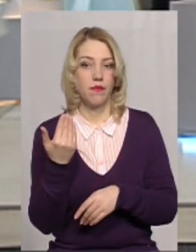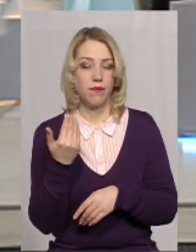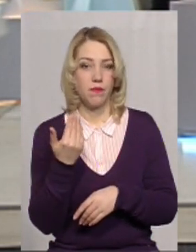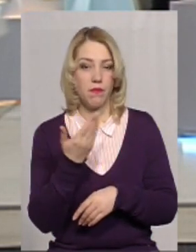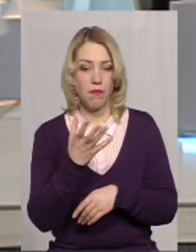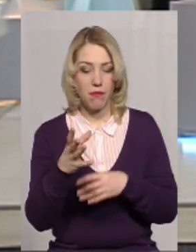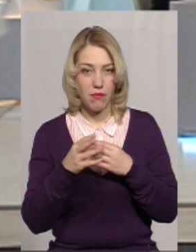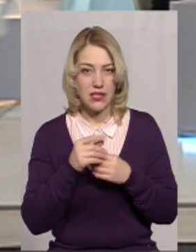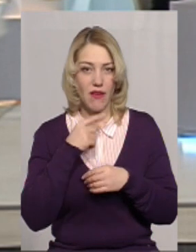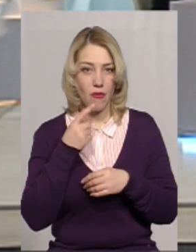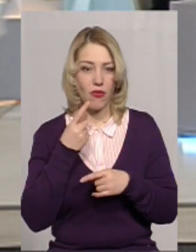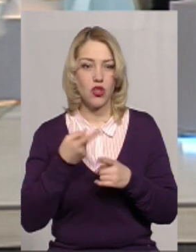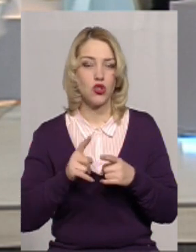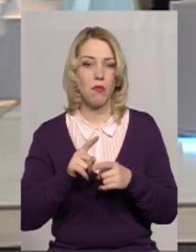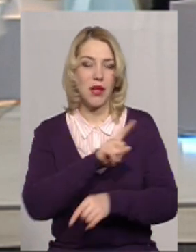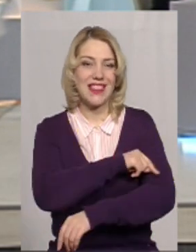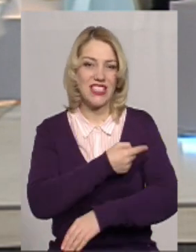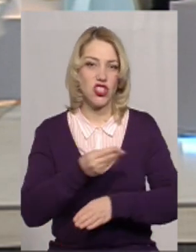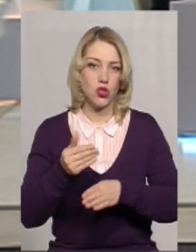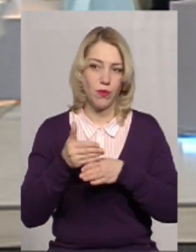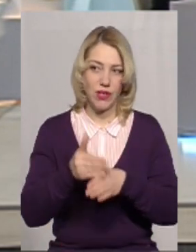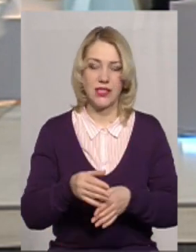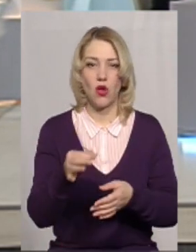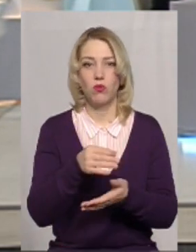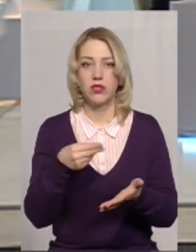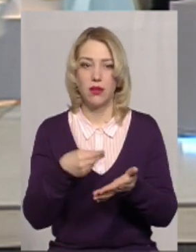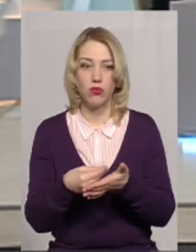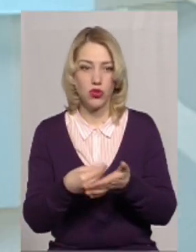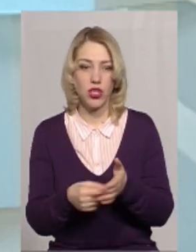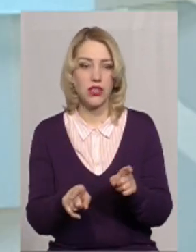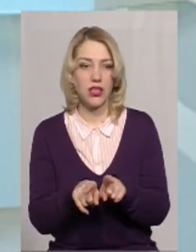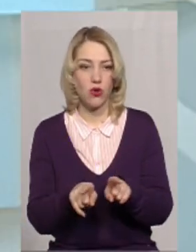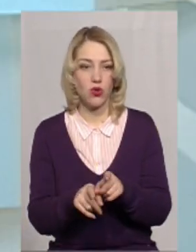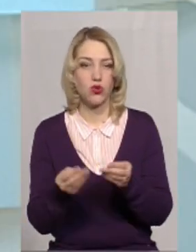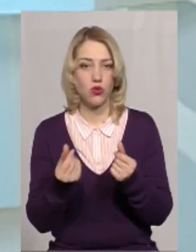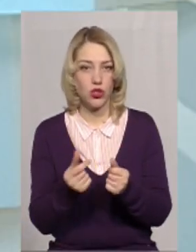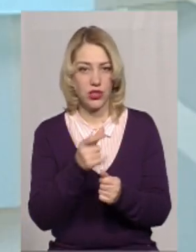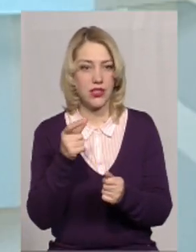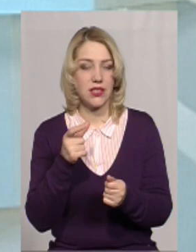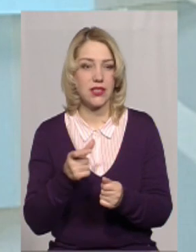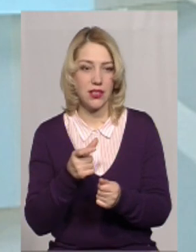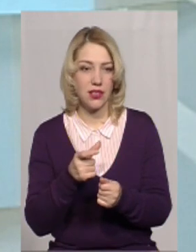медична субвенція, обласний бюджет, також і ще кошти з